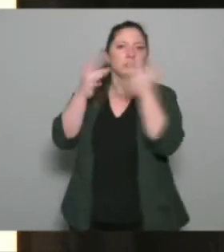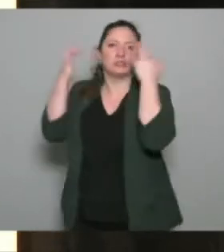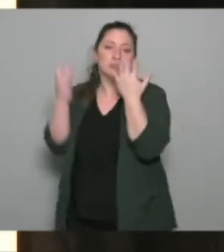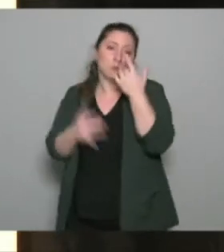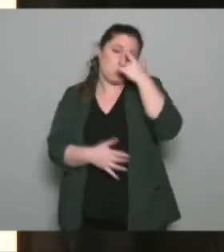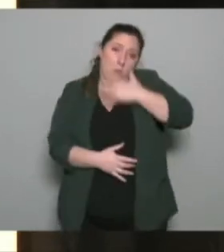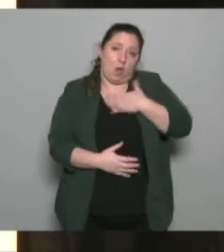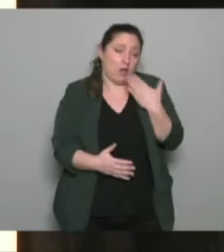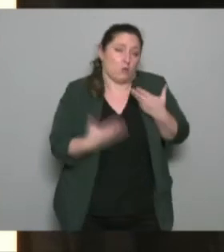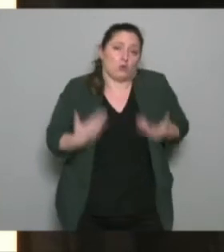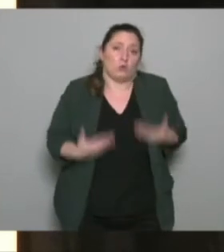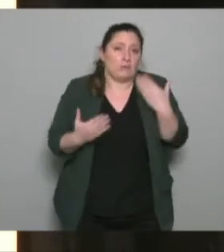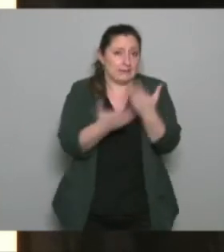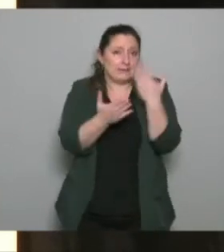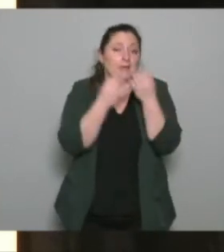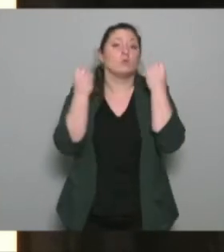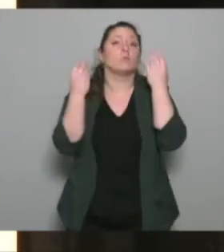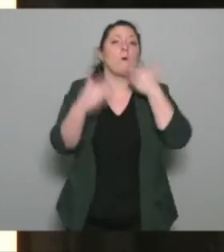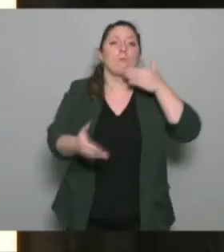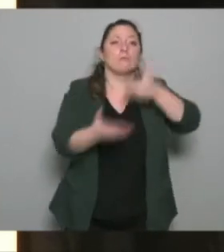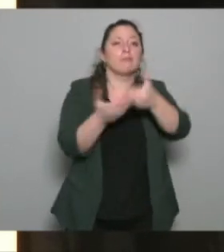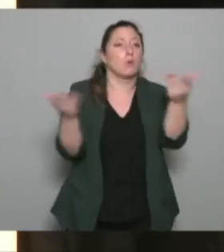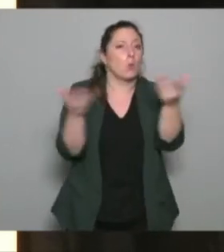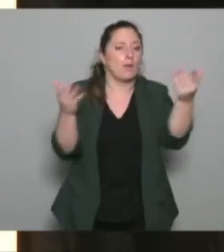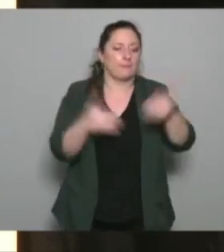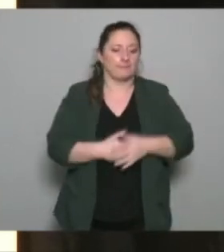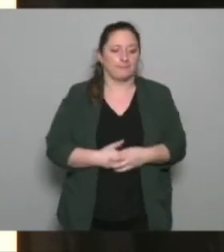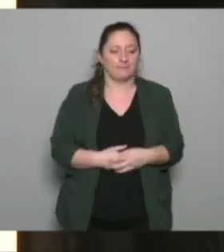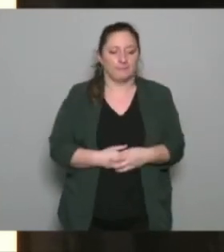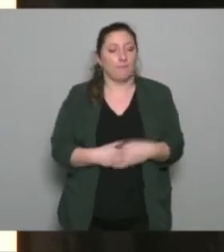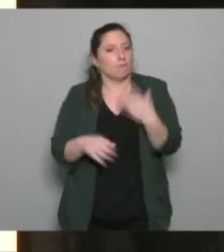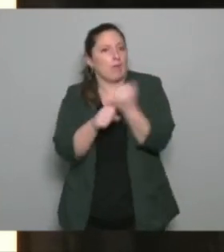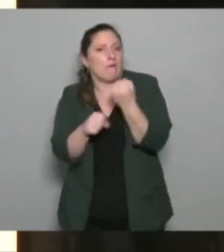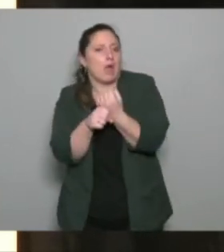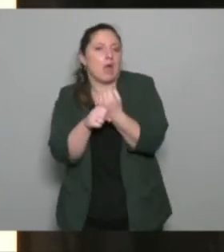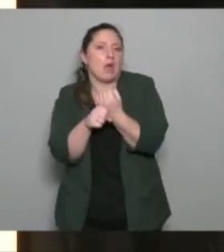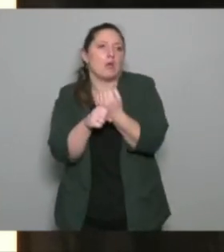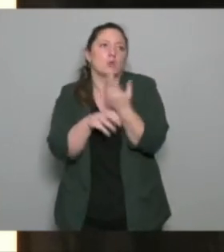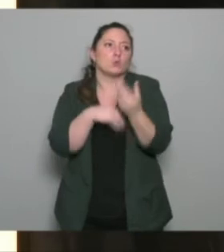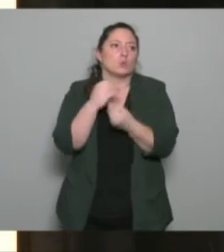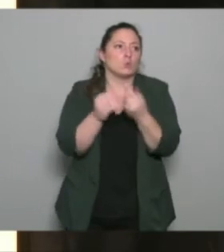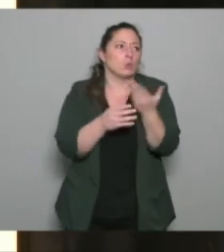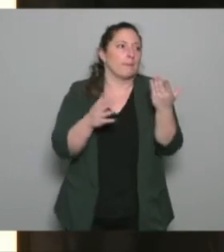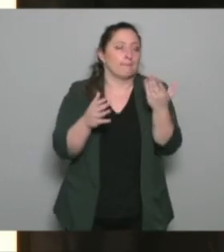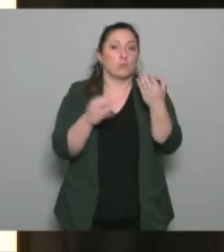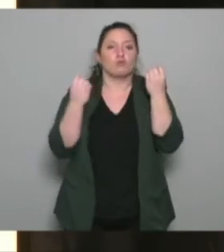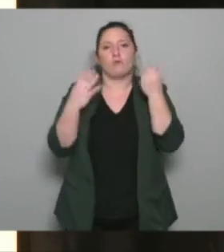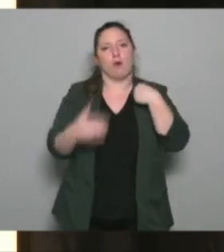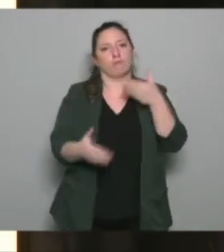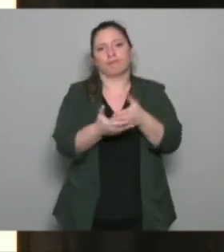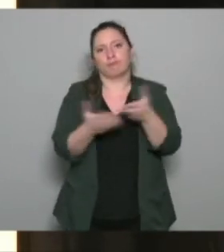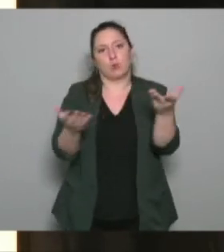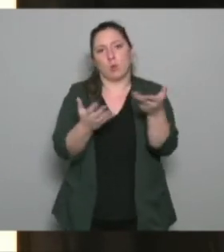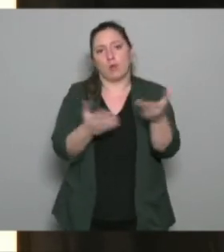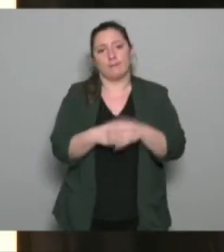ce qui fait obstacle bien souvent au travail notamment en partenariat et à la compréhension c'est